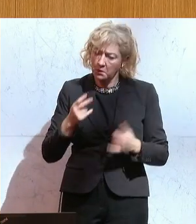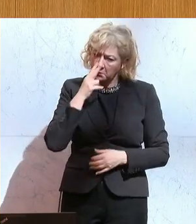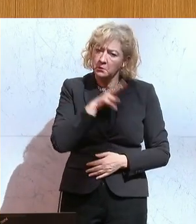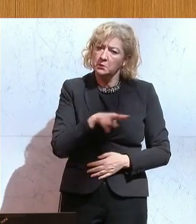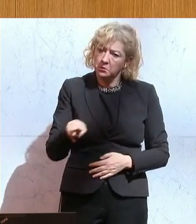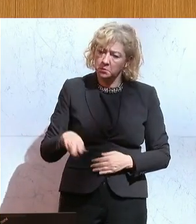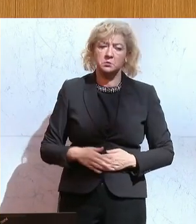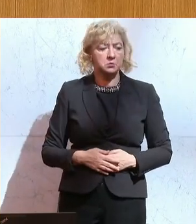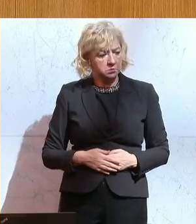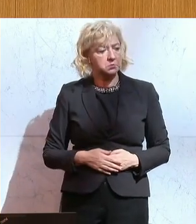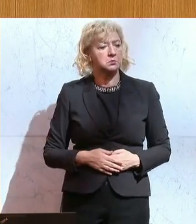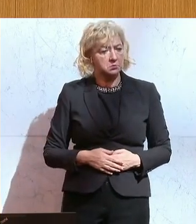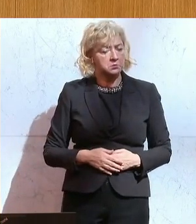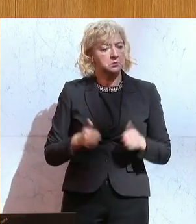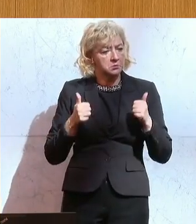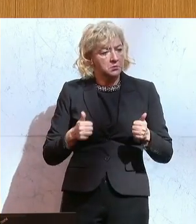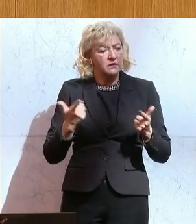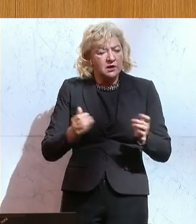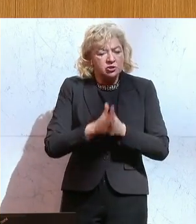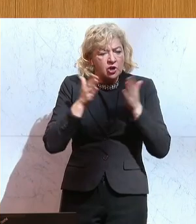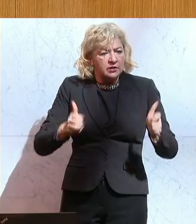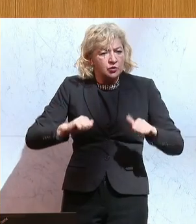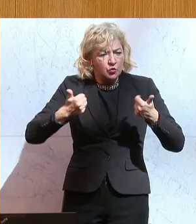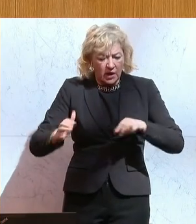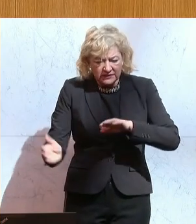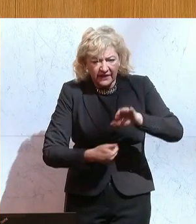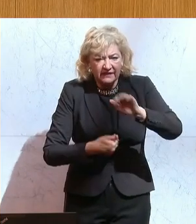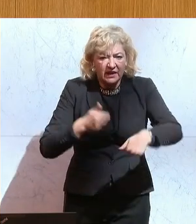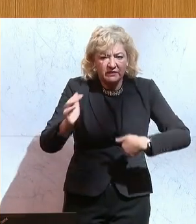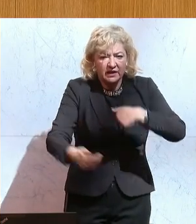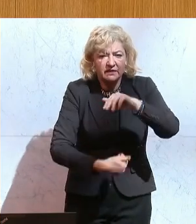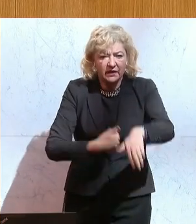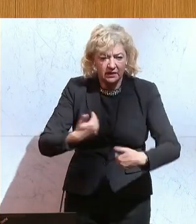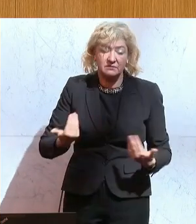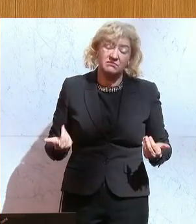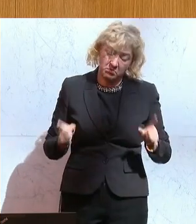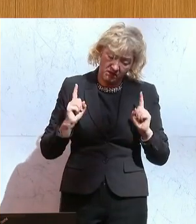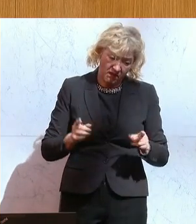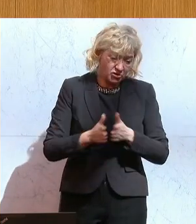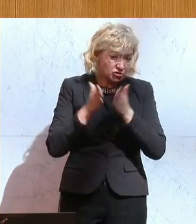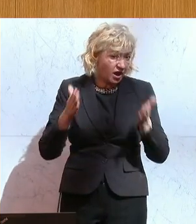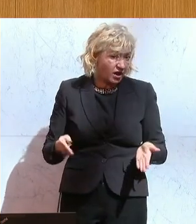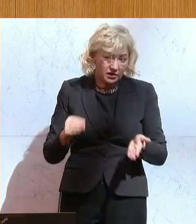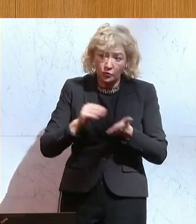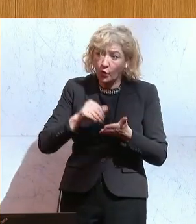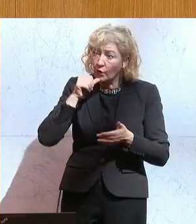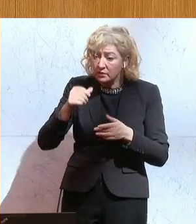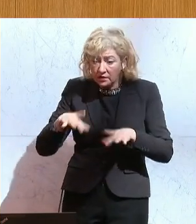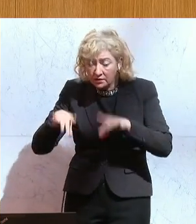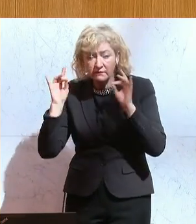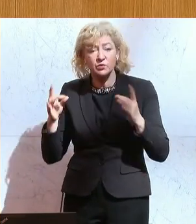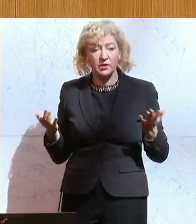vordergründig in Ordnung zu bringen und die Schäden einmal zu beseitigen. Fakt ist aber auch, dass noch viele Schäden gar nicht erhoben sind und daher